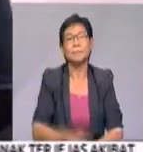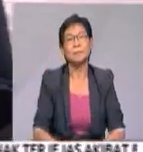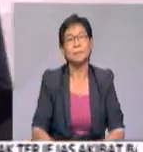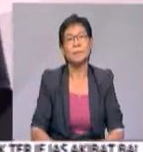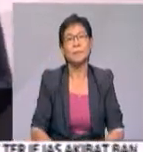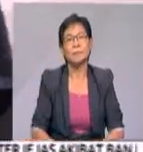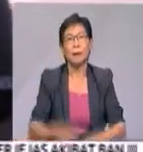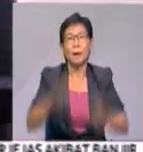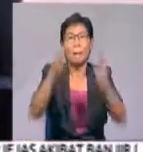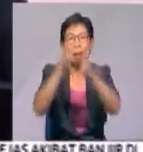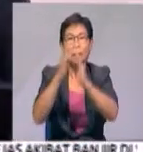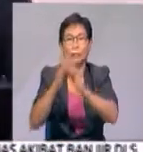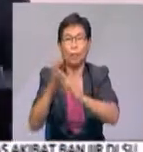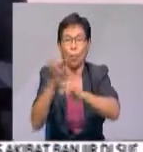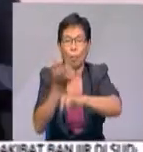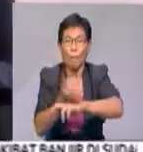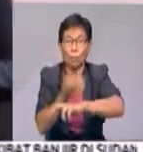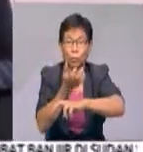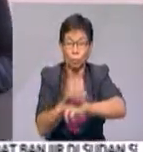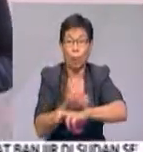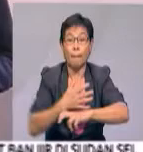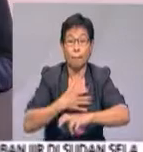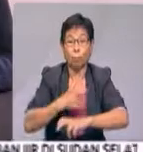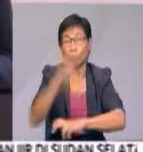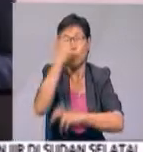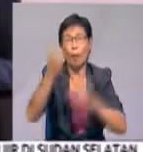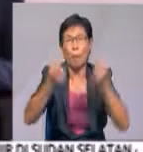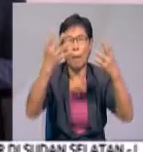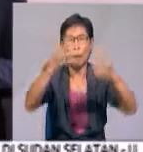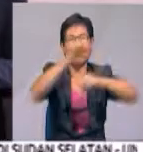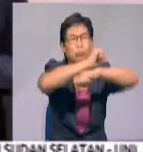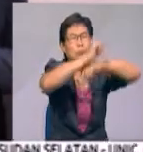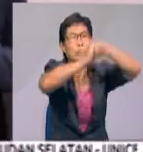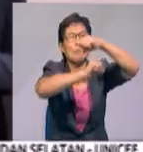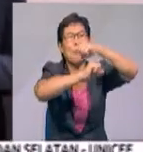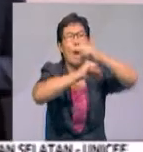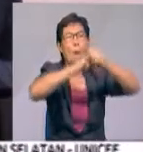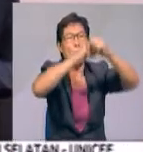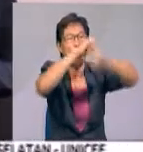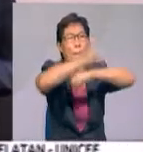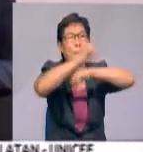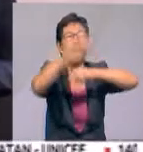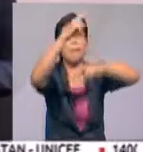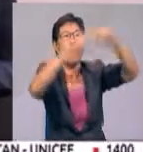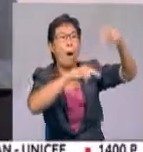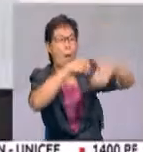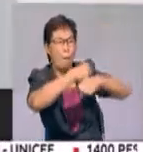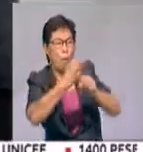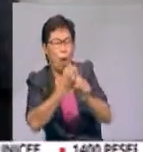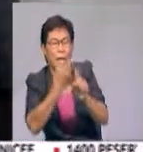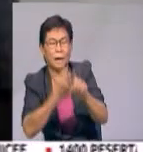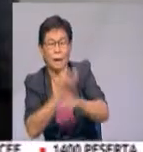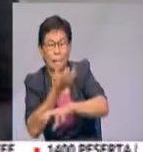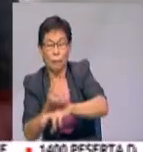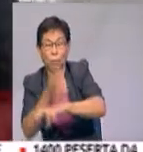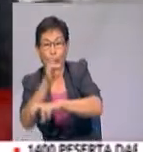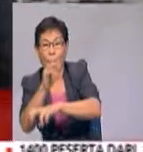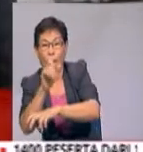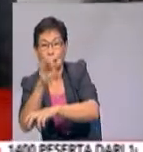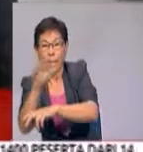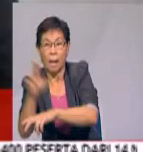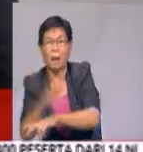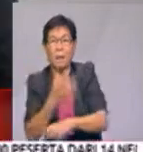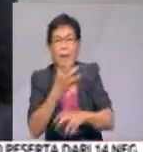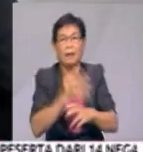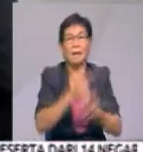sebagai kota batu mamar putih. Ini kerana kebanyakan struktur bangunannya diperbuat daripada batu mamar. Dengan sumber gas asli